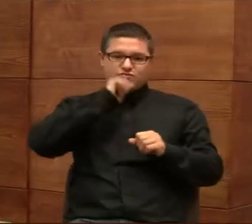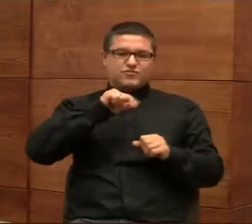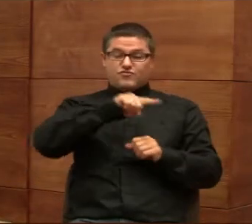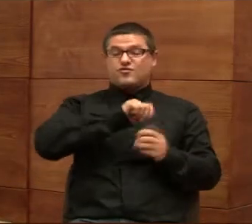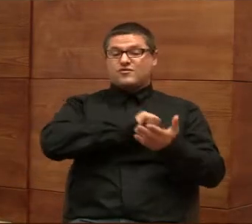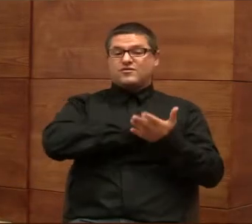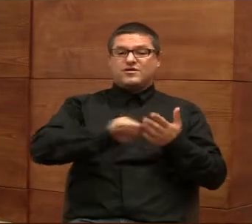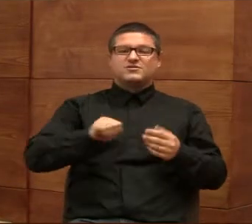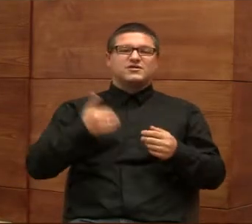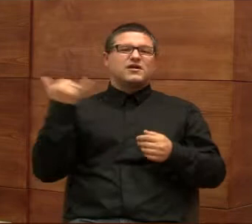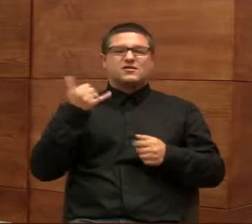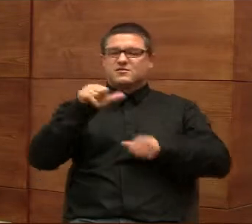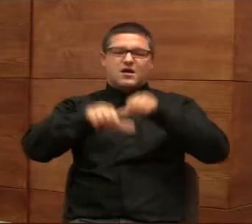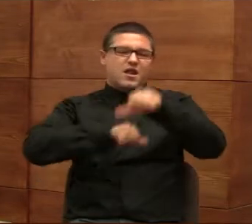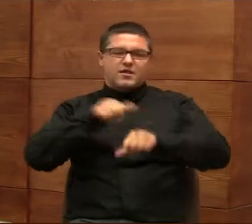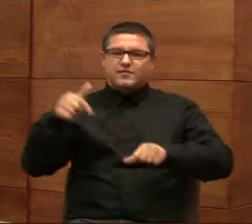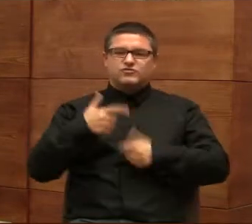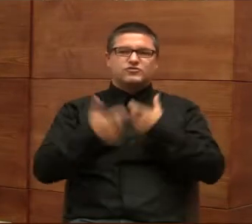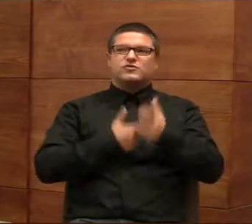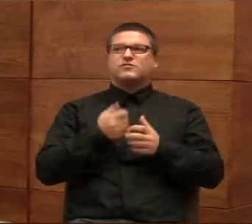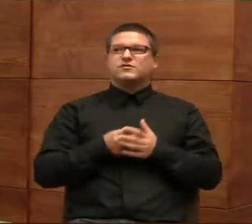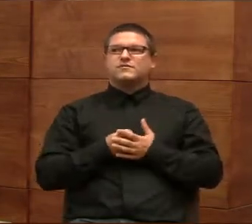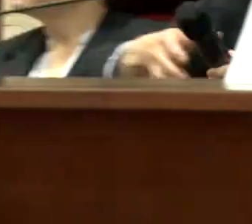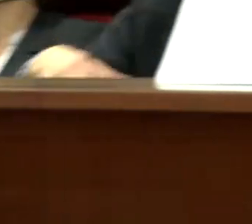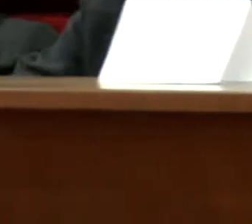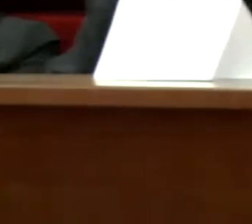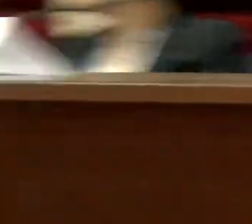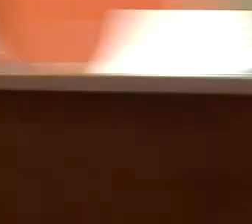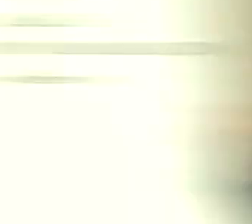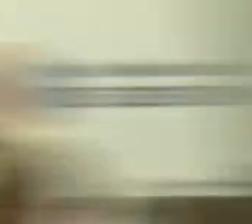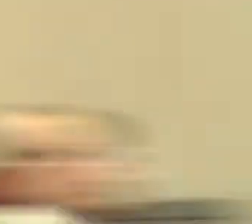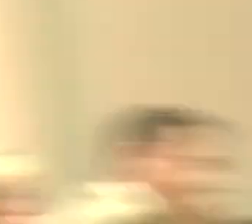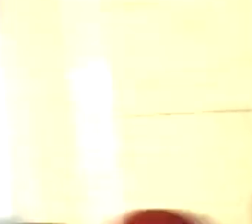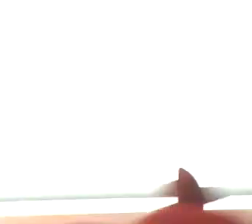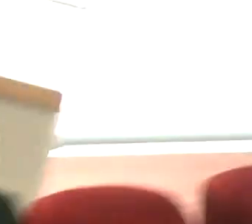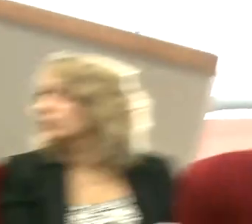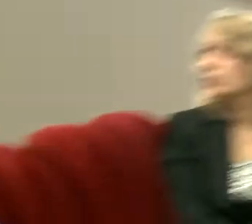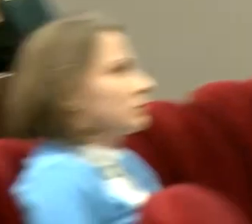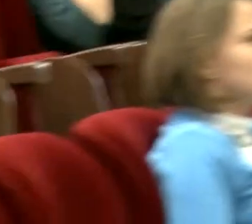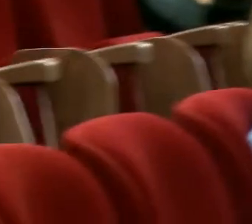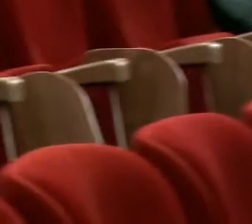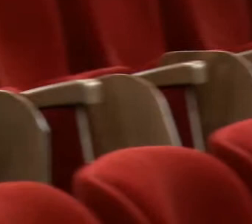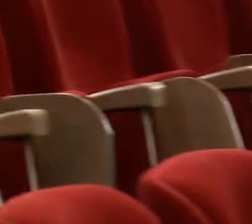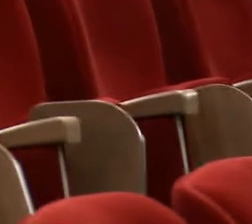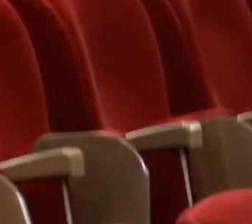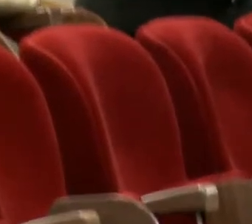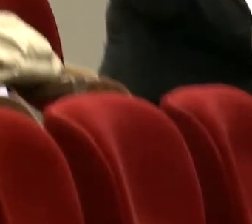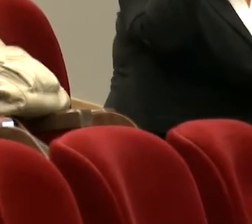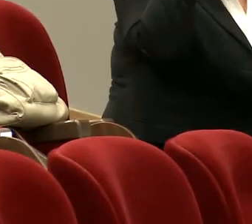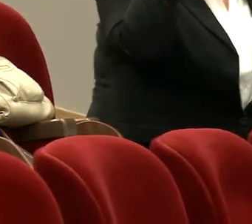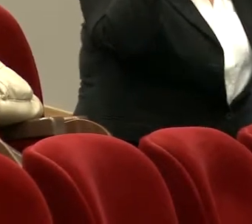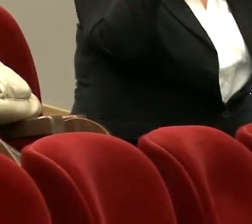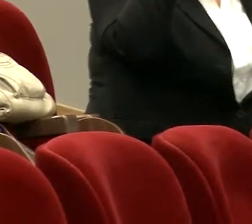jest długi proces. Proszę Państwa. Właśnie nie ma żadnego powodu, żeby to był długi proces. To jedną decyzją, jednym